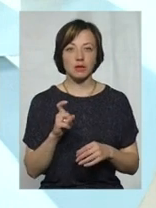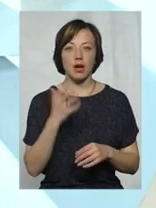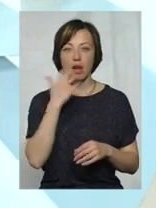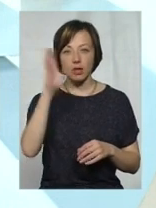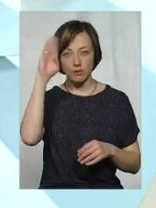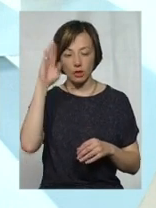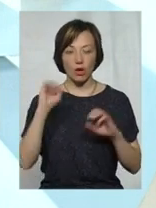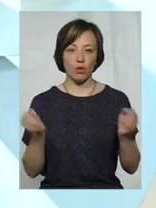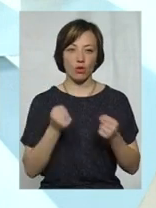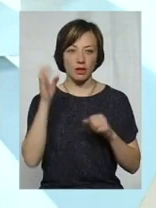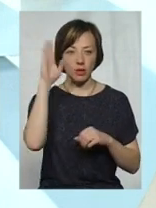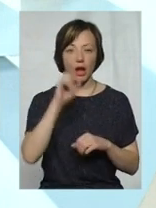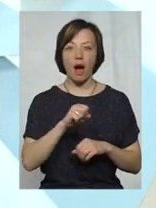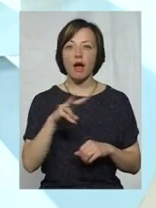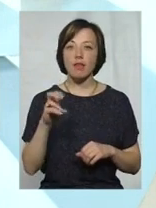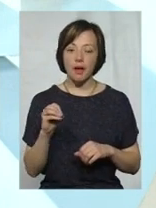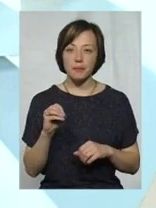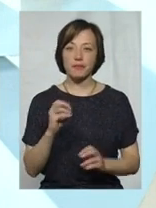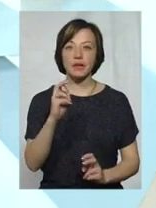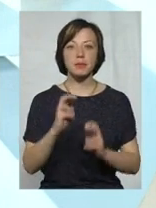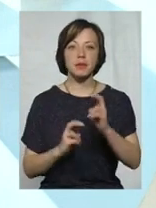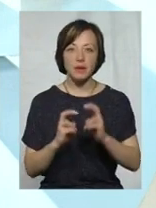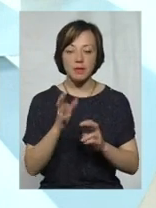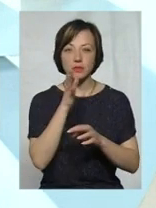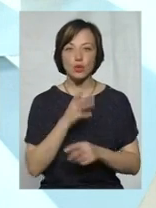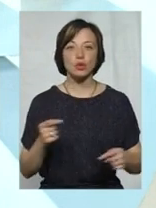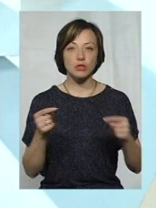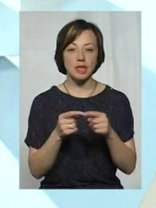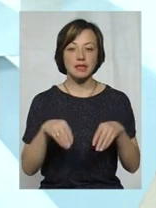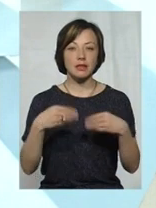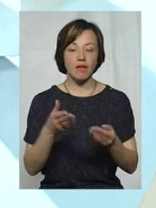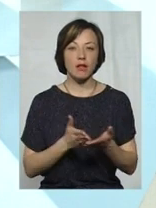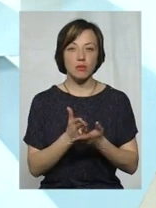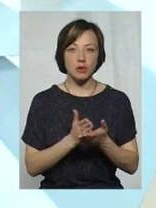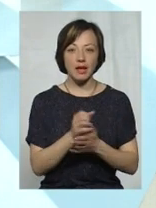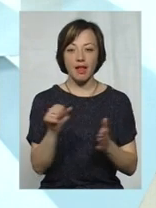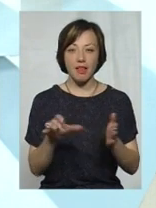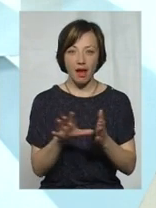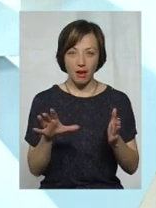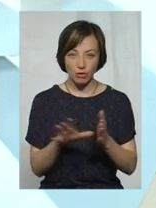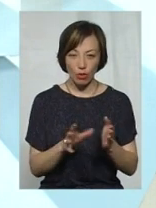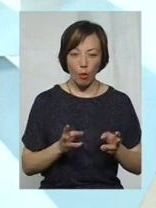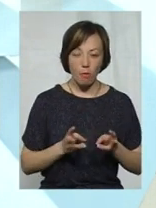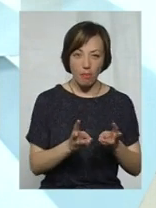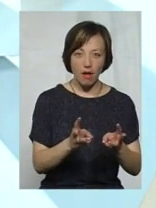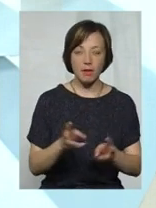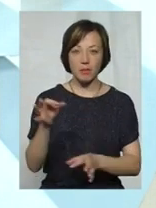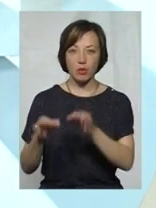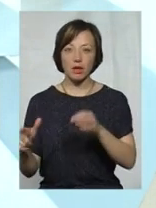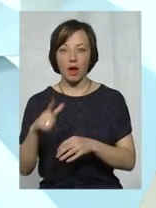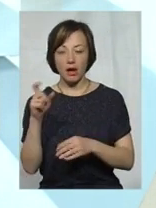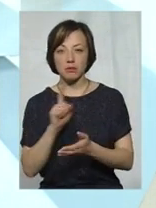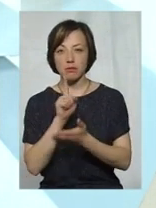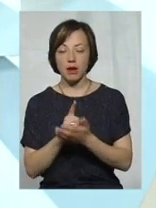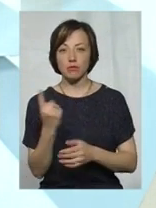гаряча вода, холодна вода. Але підприємства одночасно, які надавали послуги за електроопалення і опалення природним газом, мають